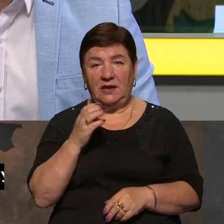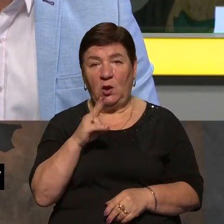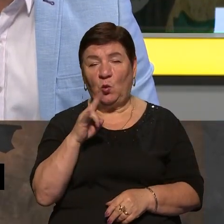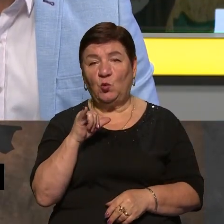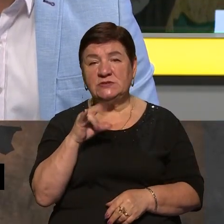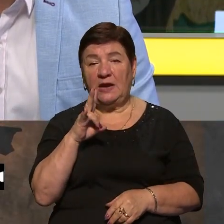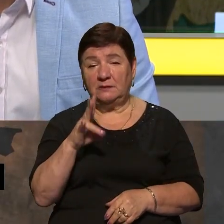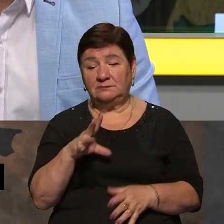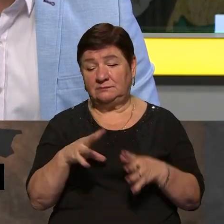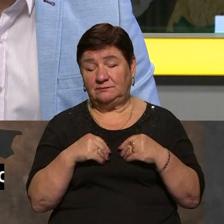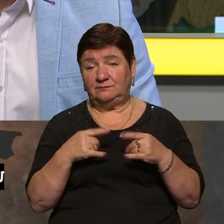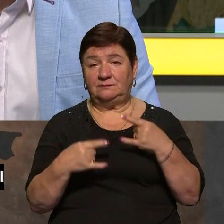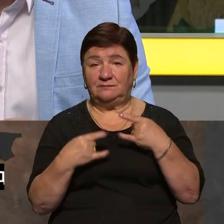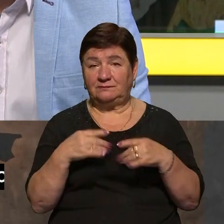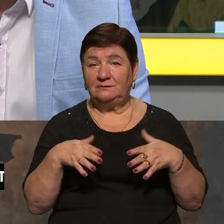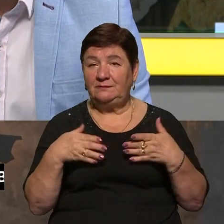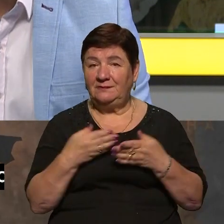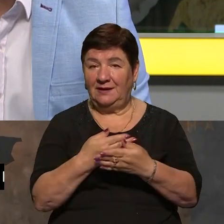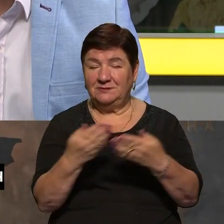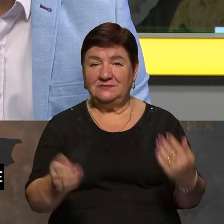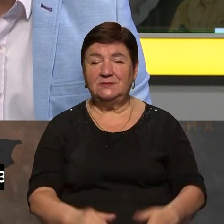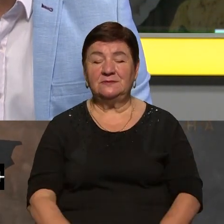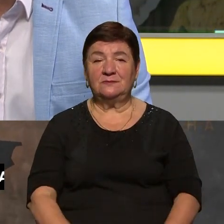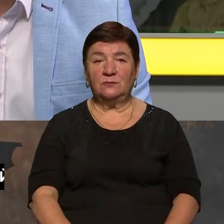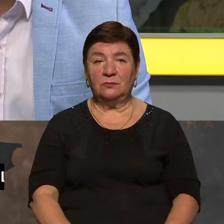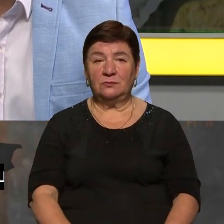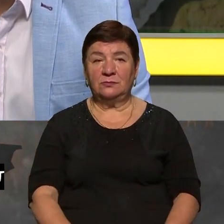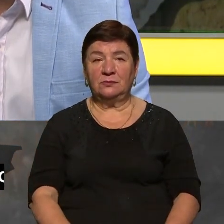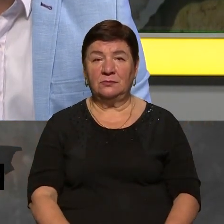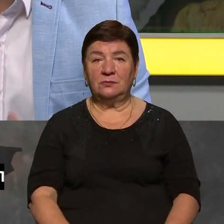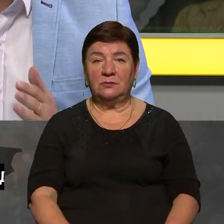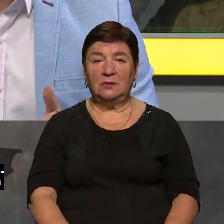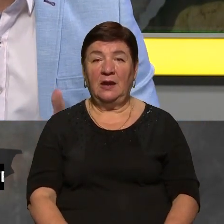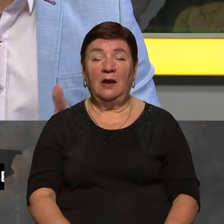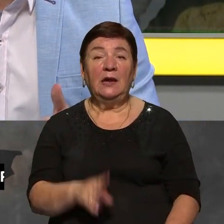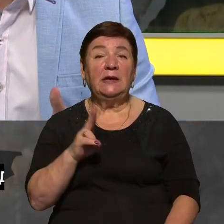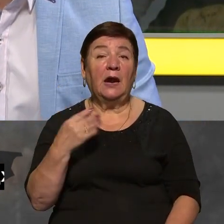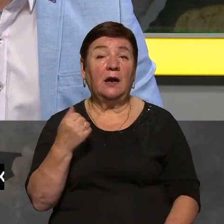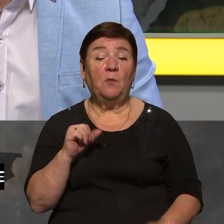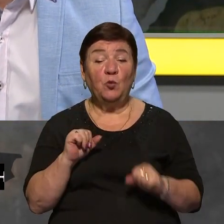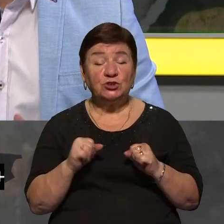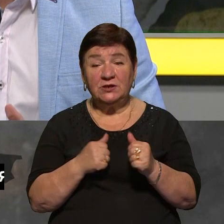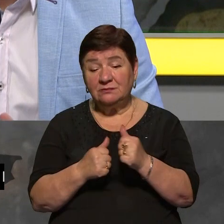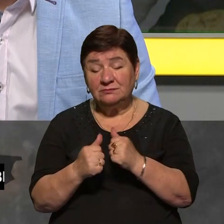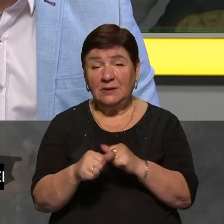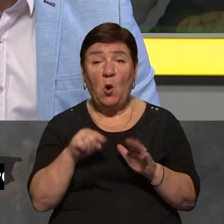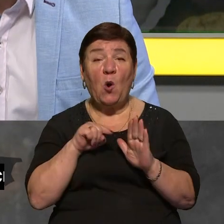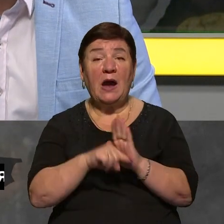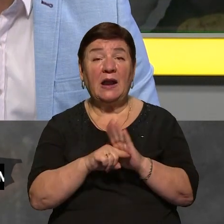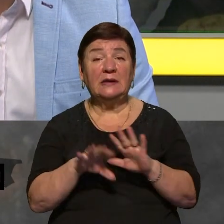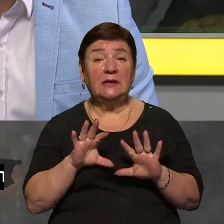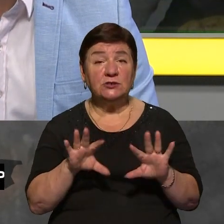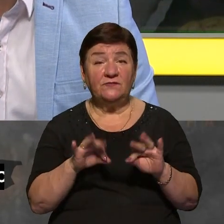приєднується до нашого ефіру. Вітаємо вас. Вітаю вас. Як можете насамперед наразі охарактеризувати